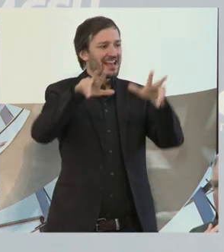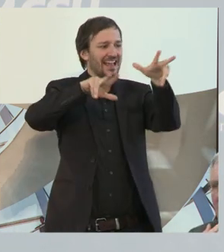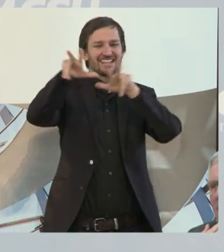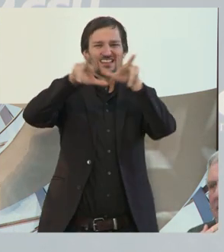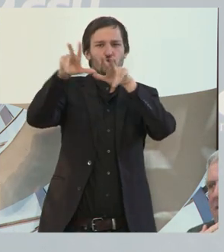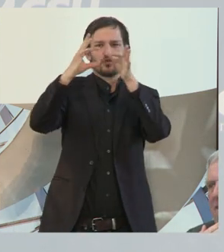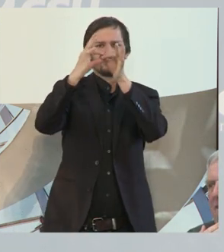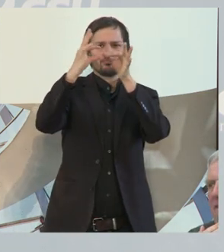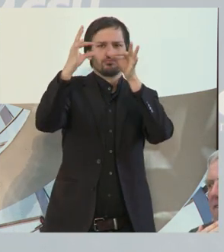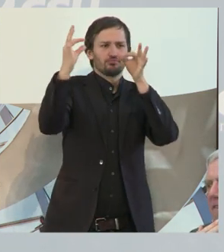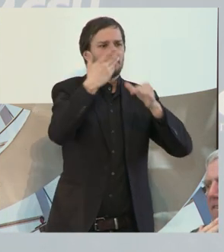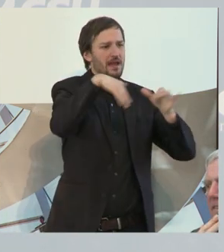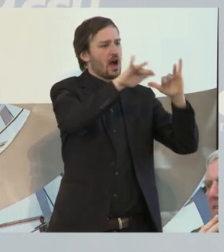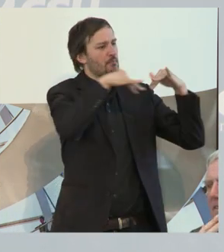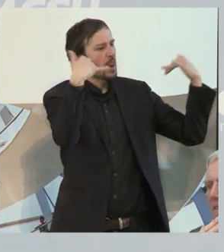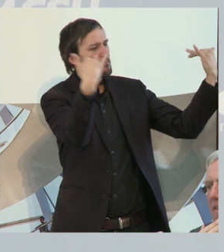mehr näher am Parlament.